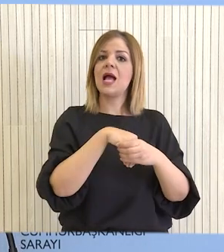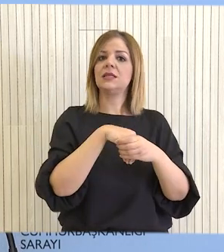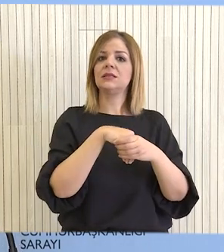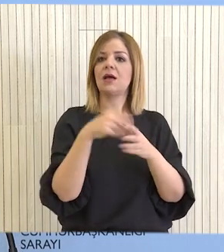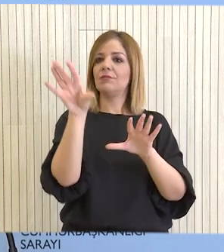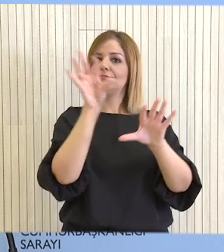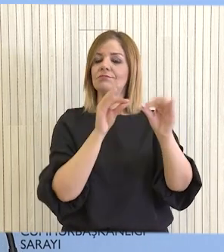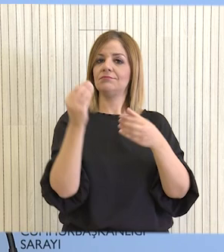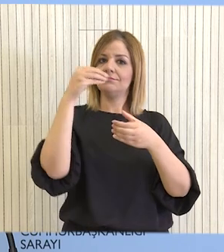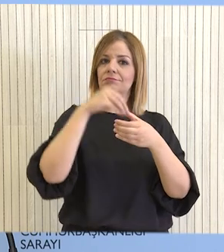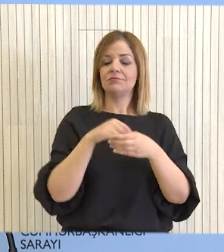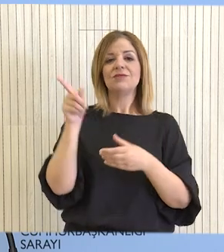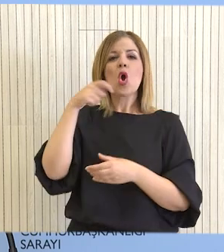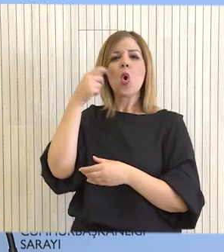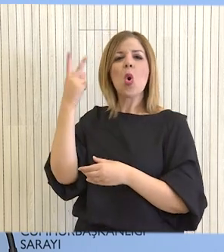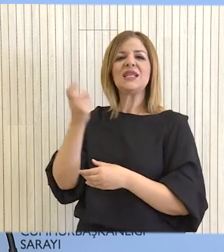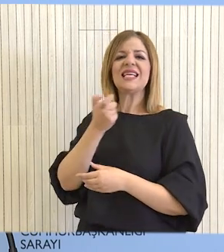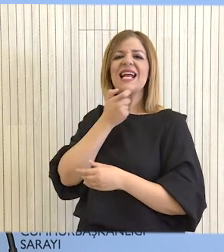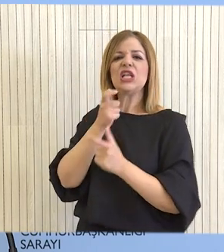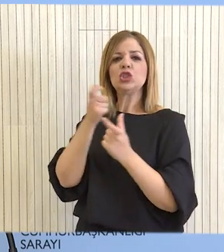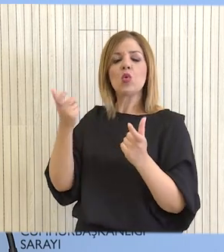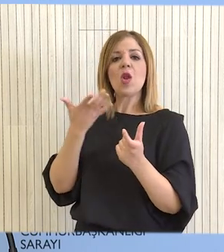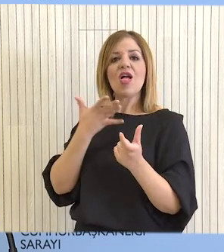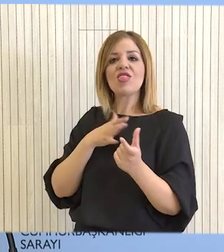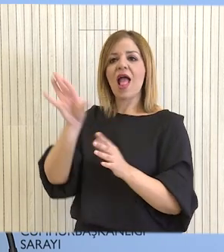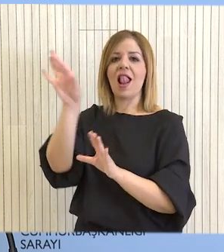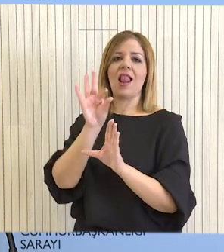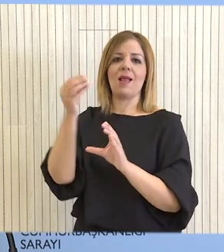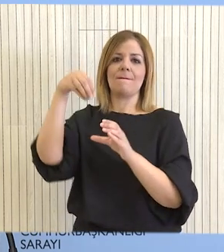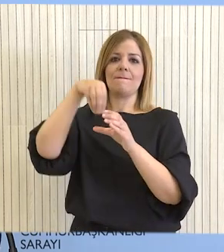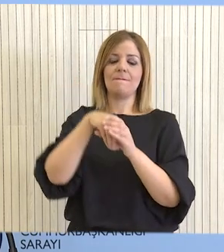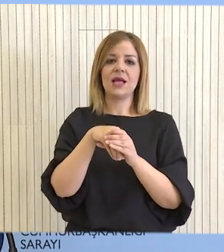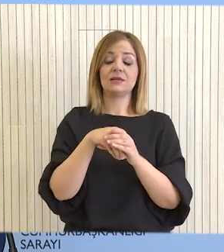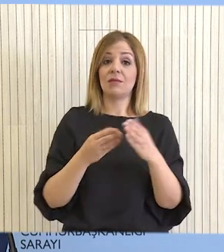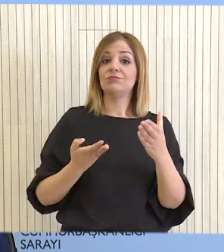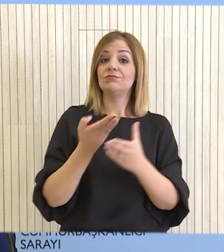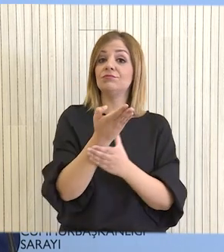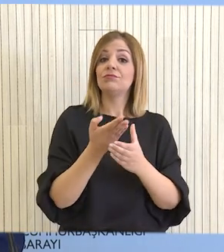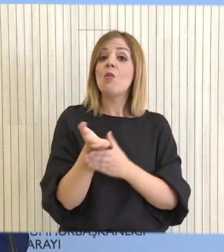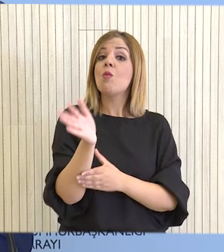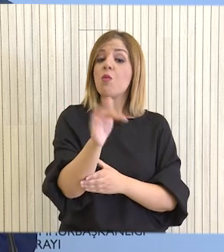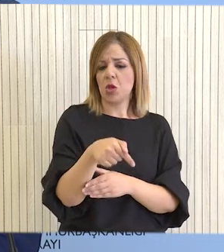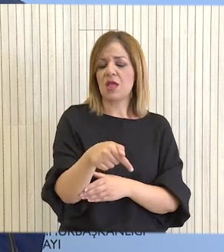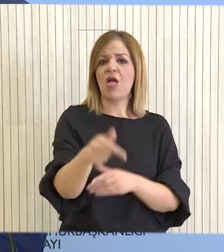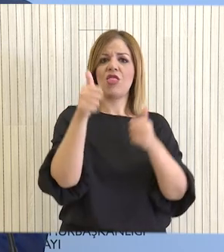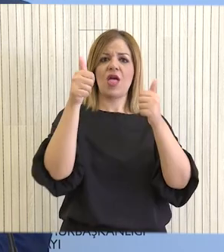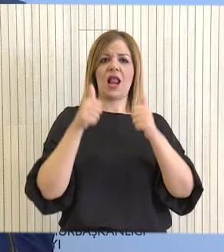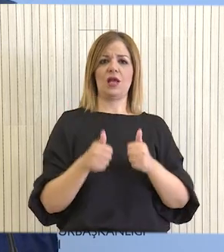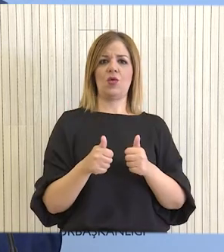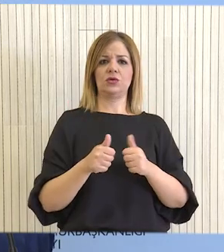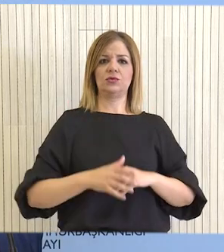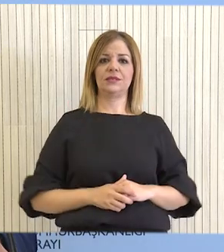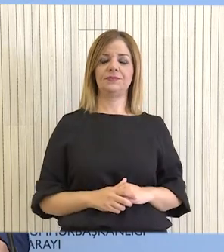άλλωστε που εκφράστηκε και από το σύνδεσμο γονέων του σχολείου. Η ημερομηνία έναρξης εκδήλωσης ενδιαφέροντος θα ανακοινωθεί τις αμέσως επόμενες μέρες.